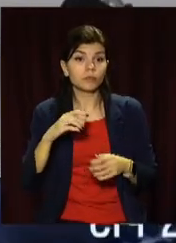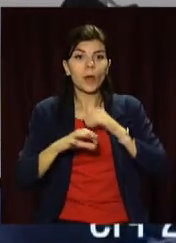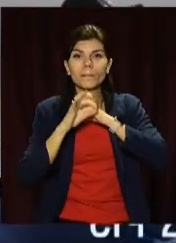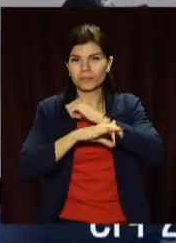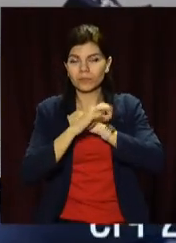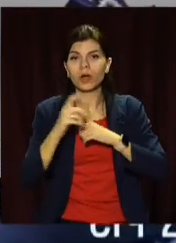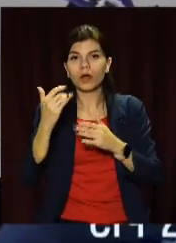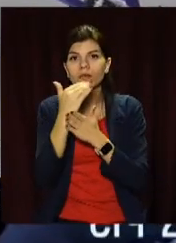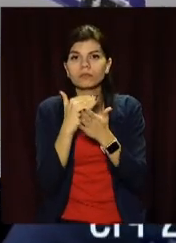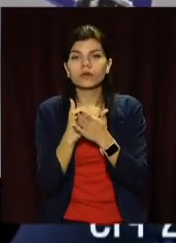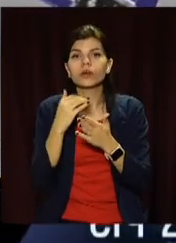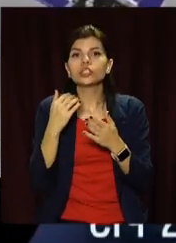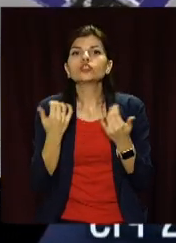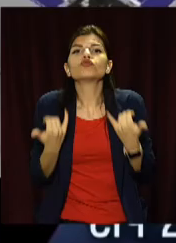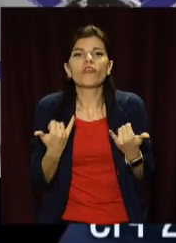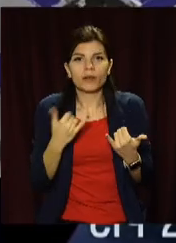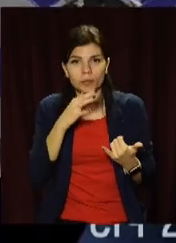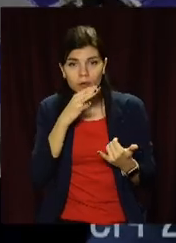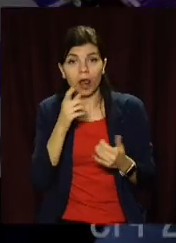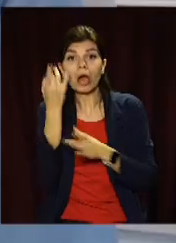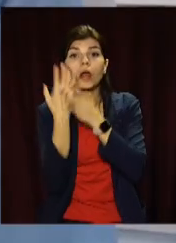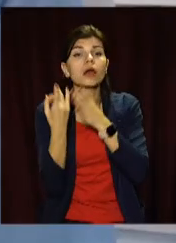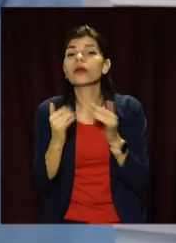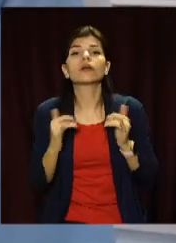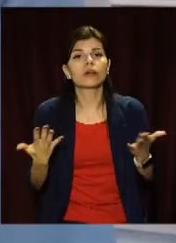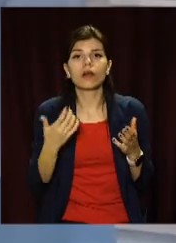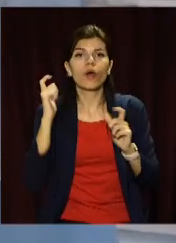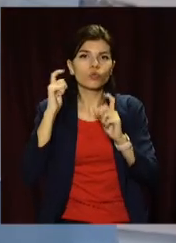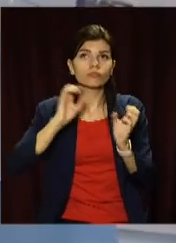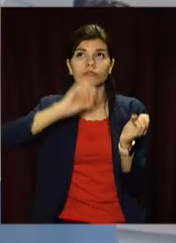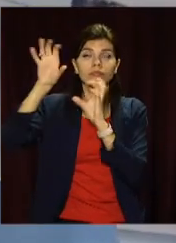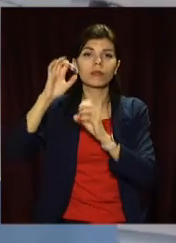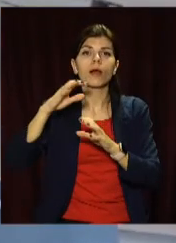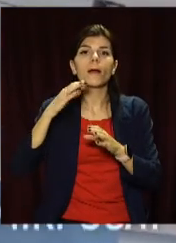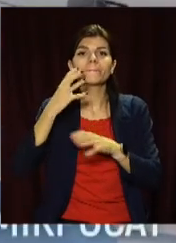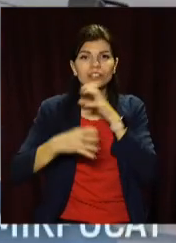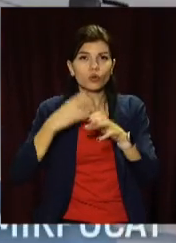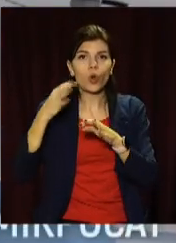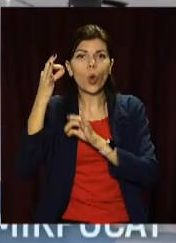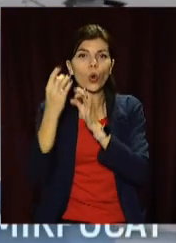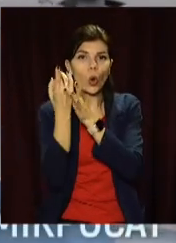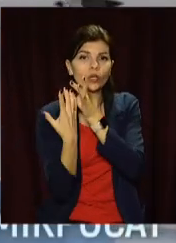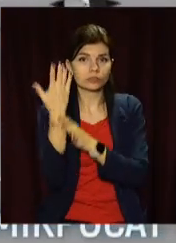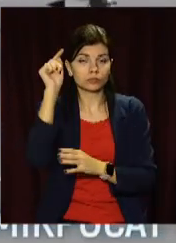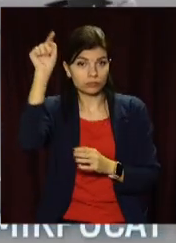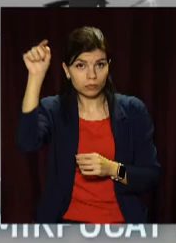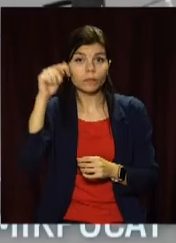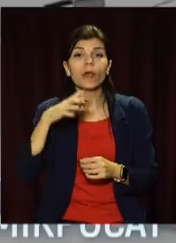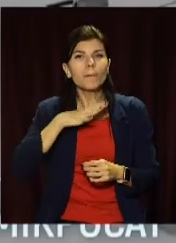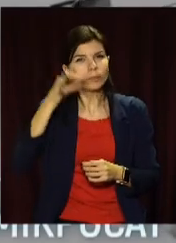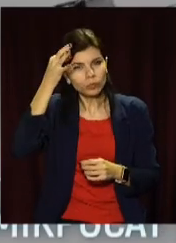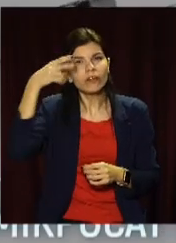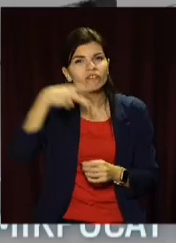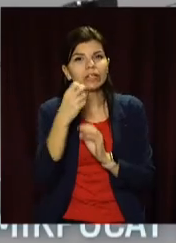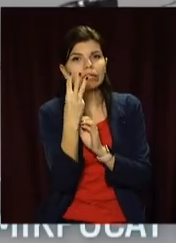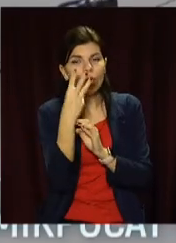проєкт сучасної ракети-носія. Ракета призначена для доставки вантажу на Міжнародну космічну станцію. Перший запуск «Антарес» відбувся